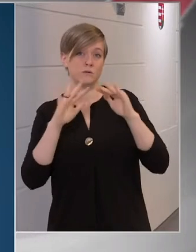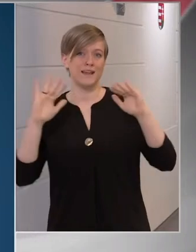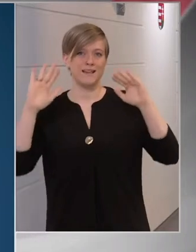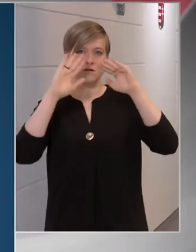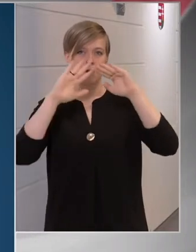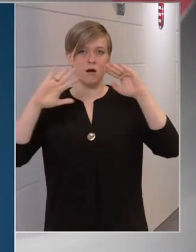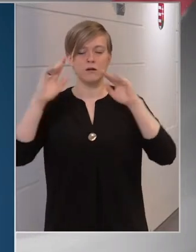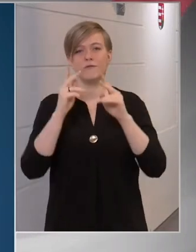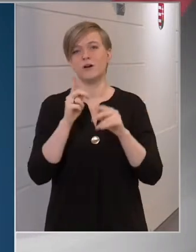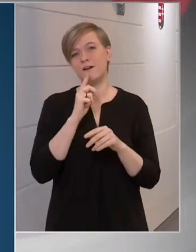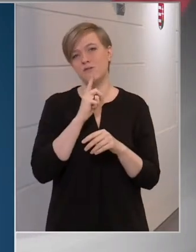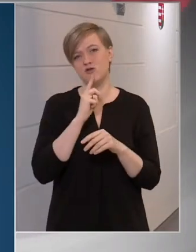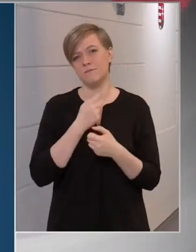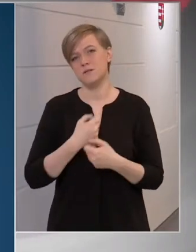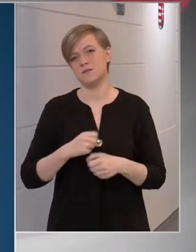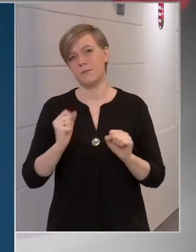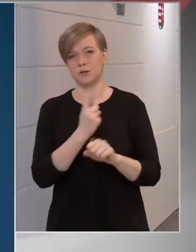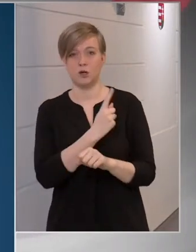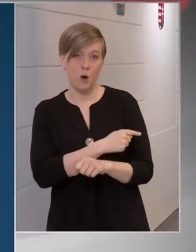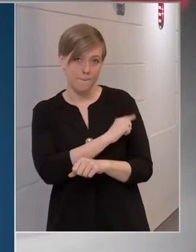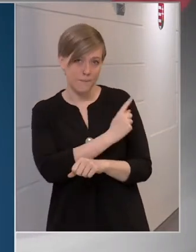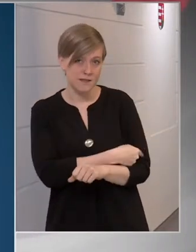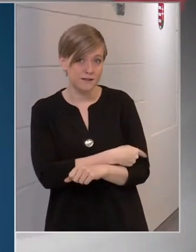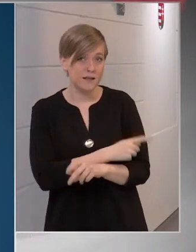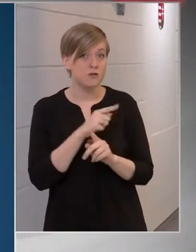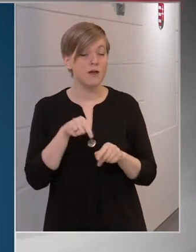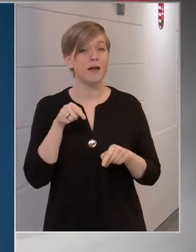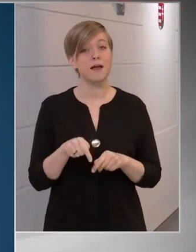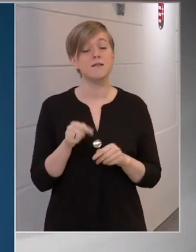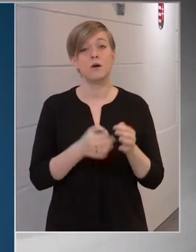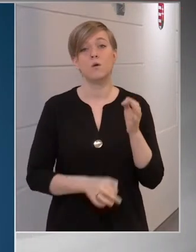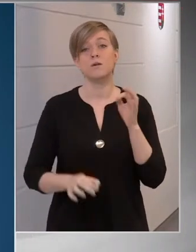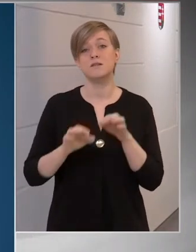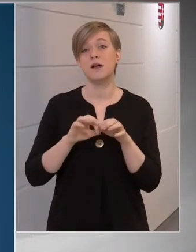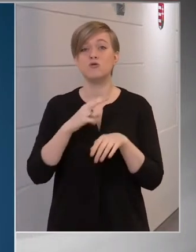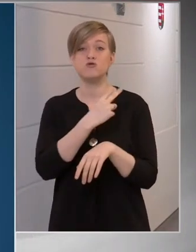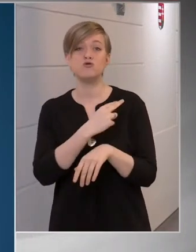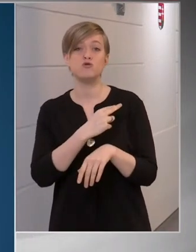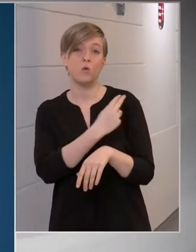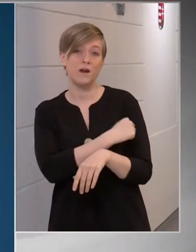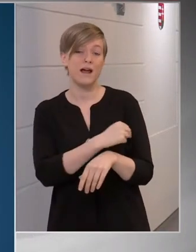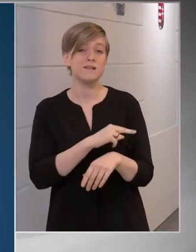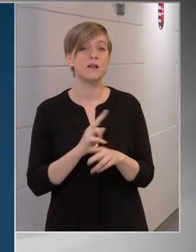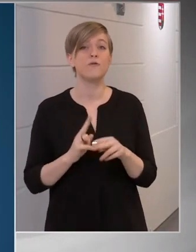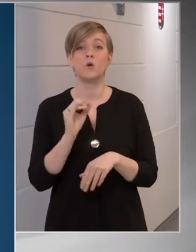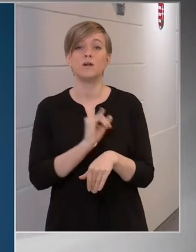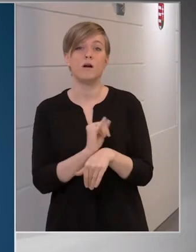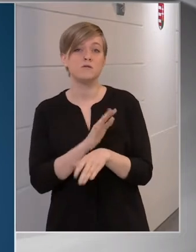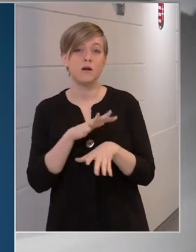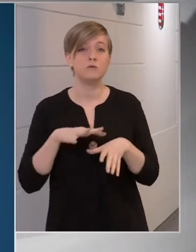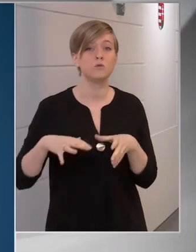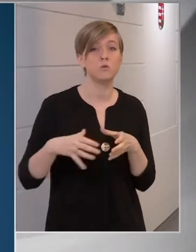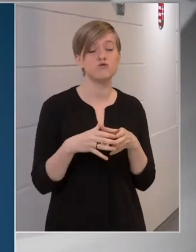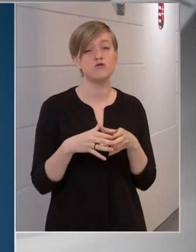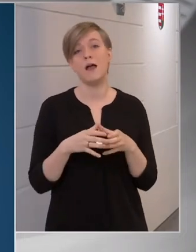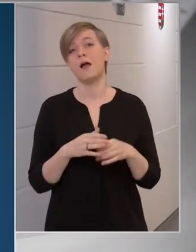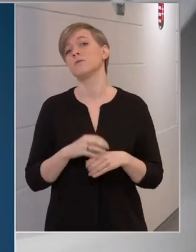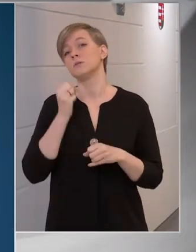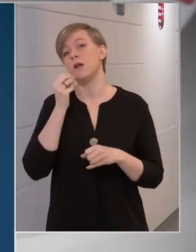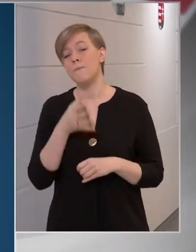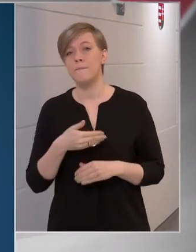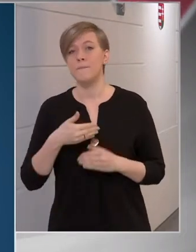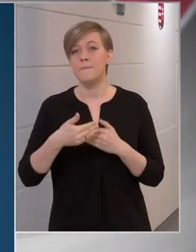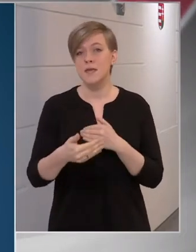kevesebb szabadkapacitás. De ezt az országos kórházi főigazgatóság napi, sőt,